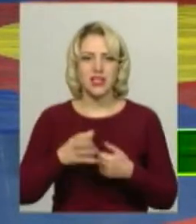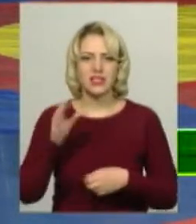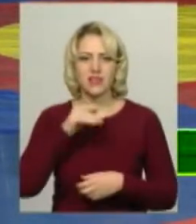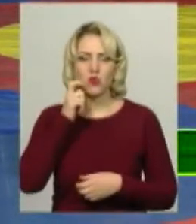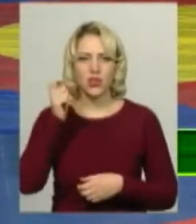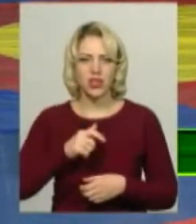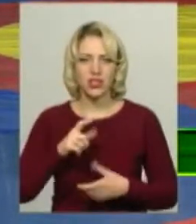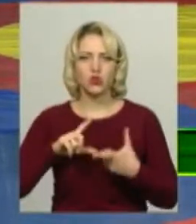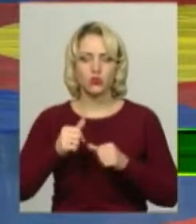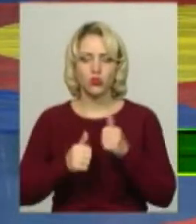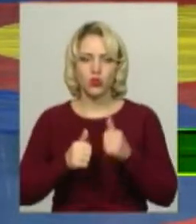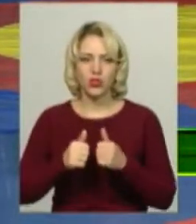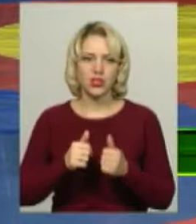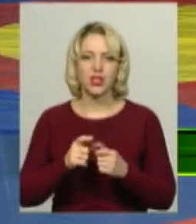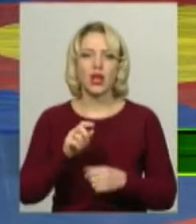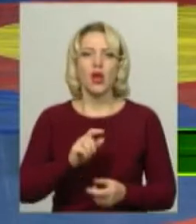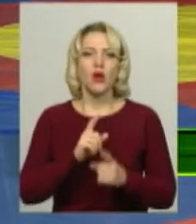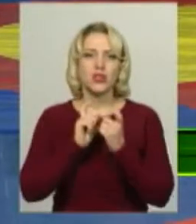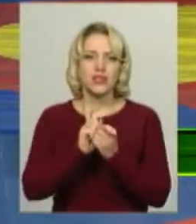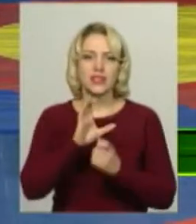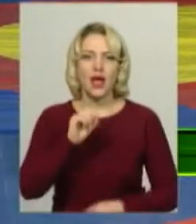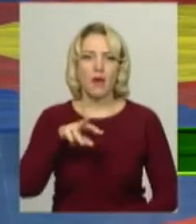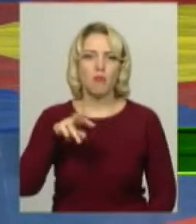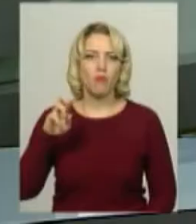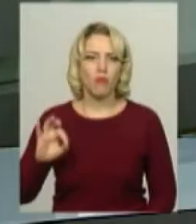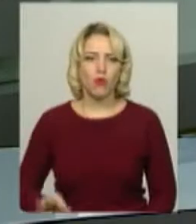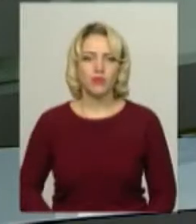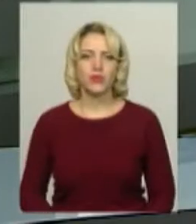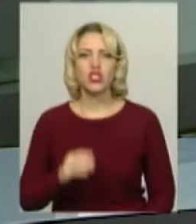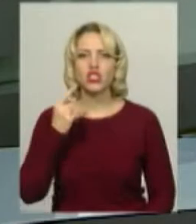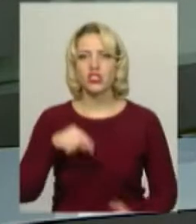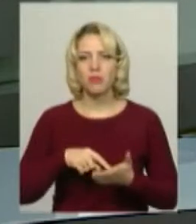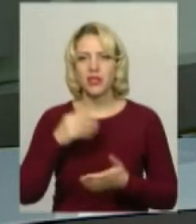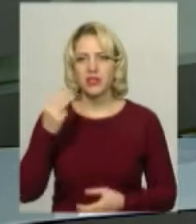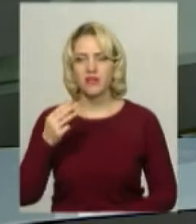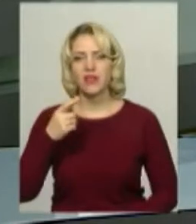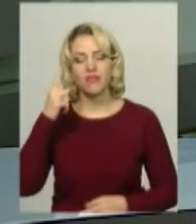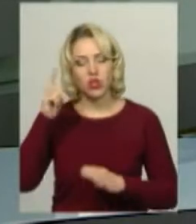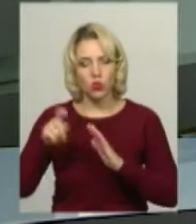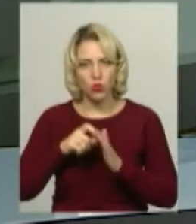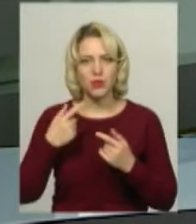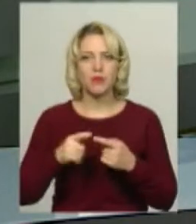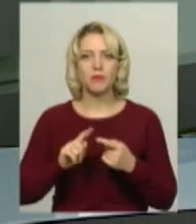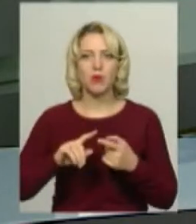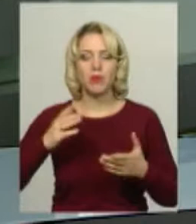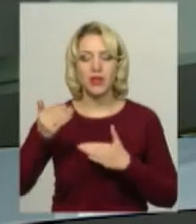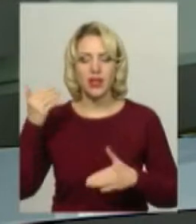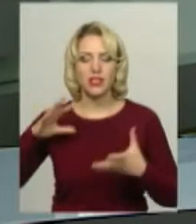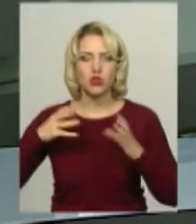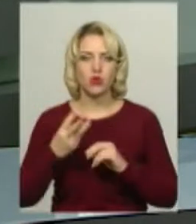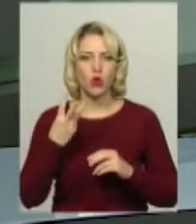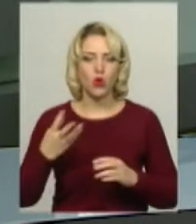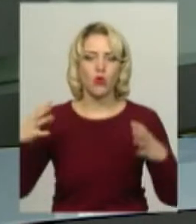всеукраїнському турнірі з бойового самбо в Шепетівці. Відомі попередні результати виборів у трьох об'єднаних